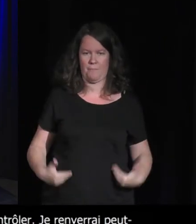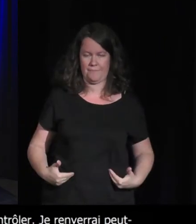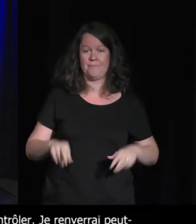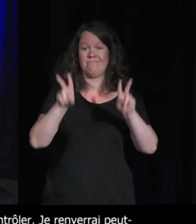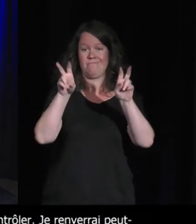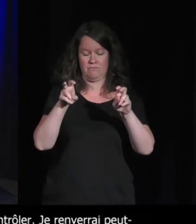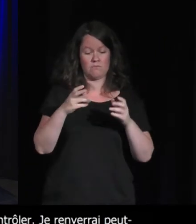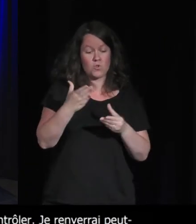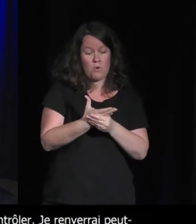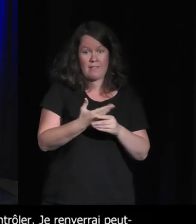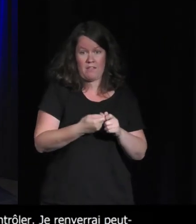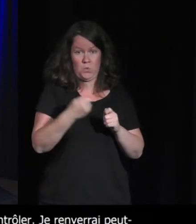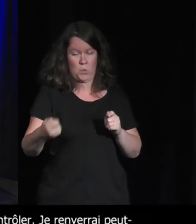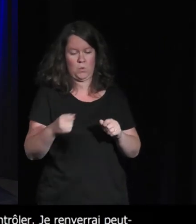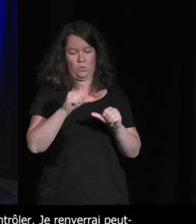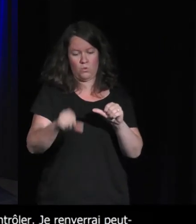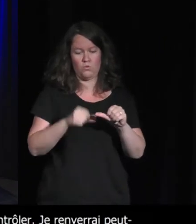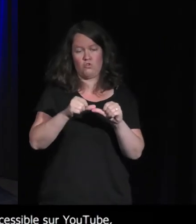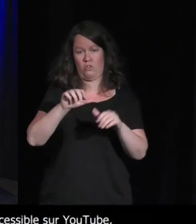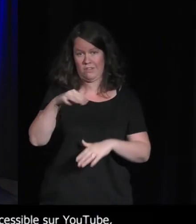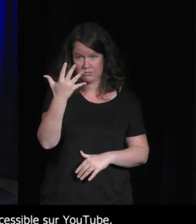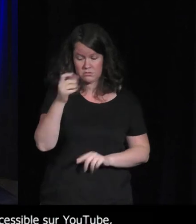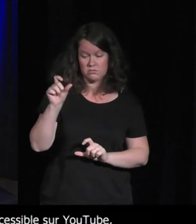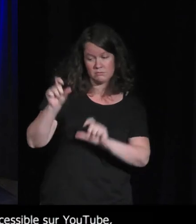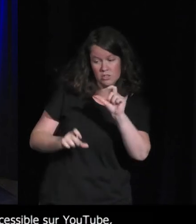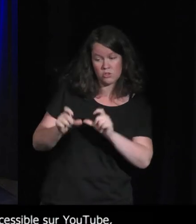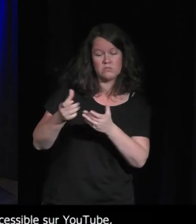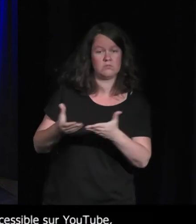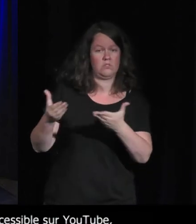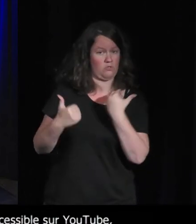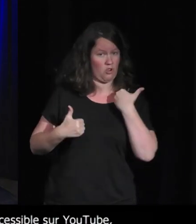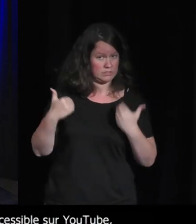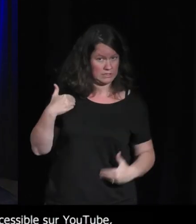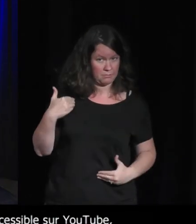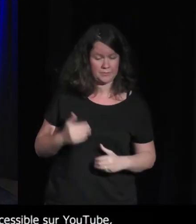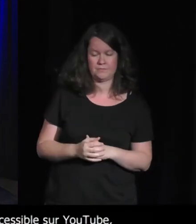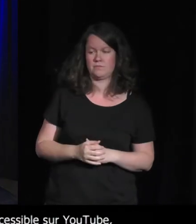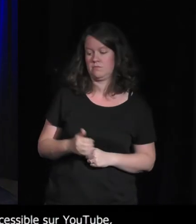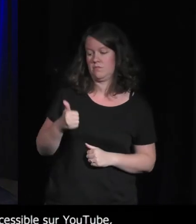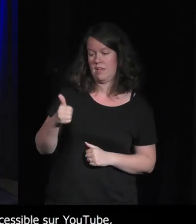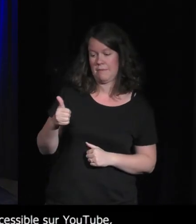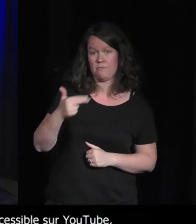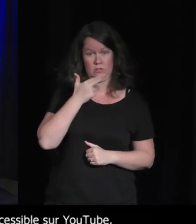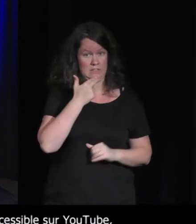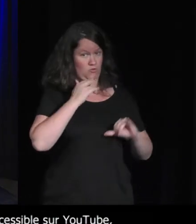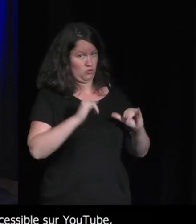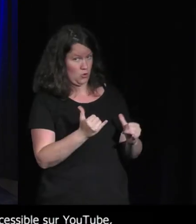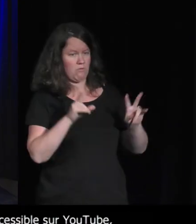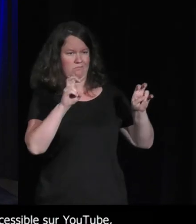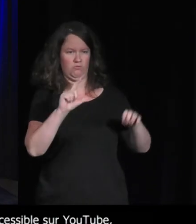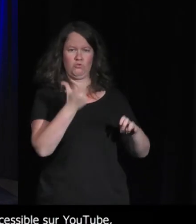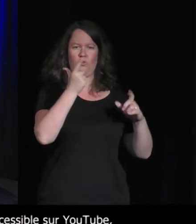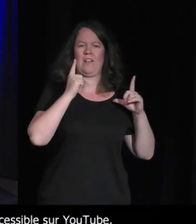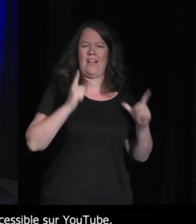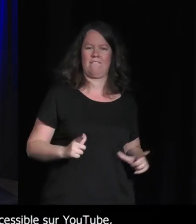dure une heure et quart où vous voyez des personnes atteintes de handicap qui utilisent Second Life pour pouvoir vivre des